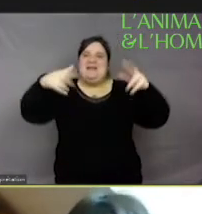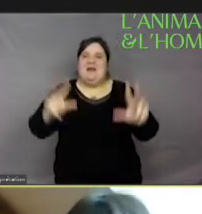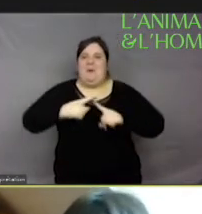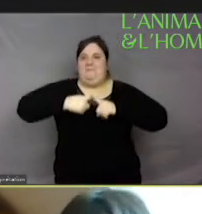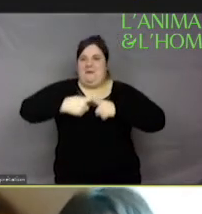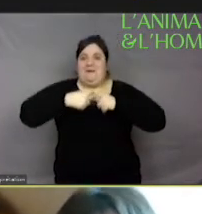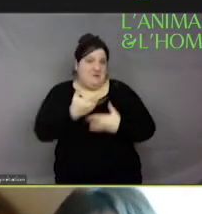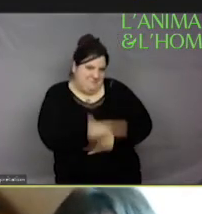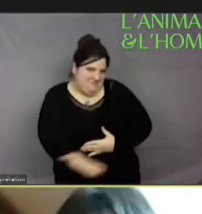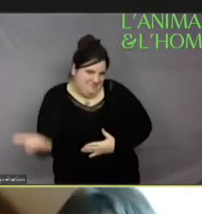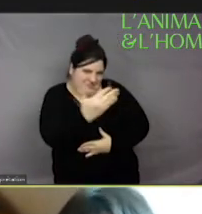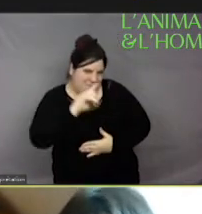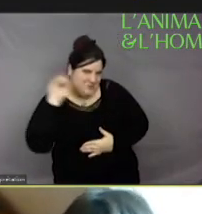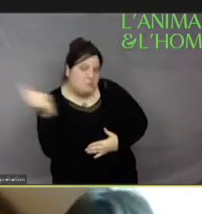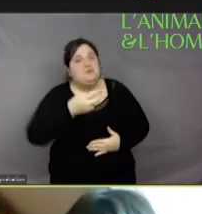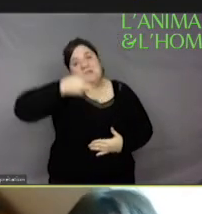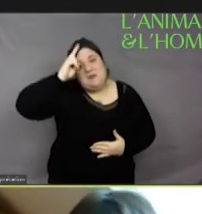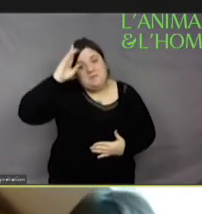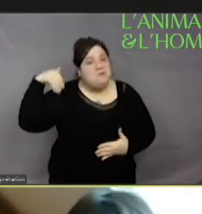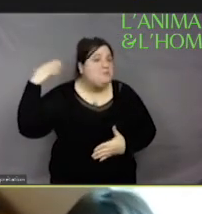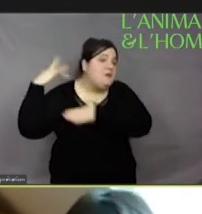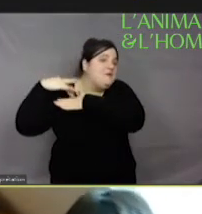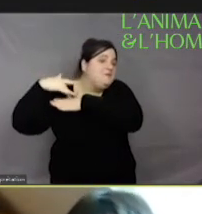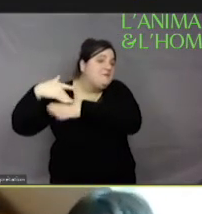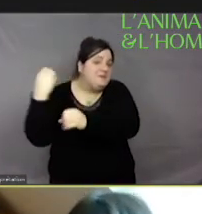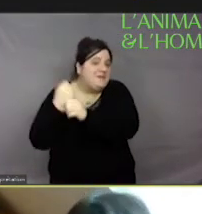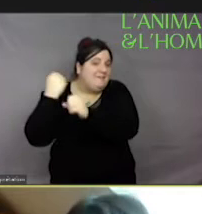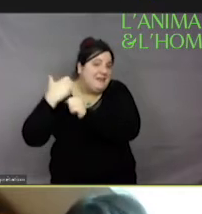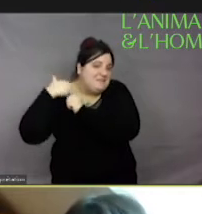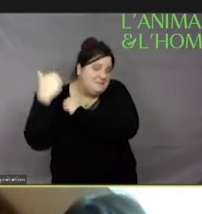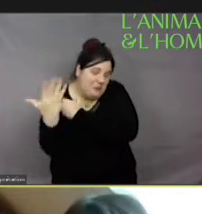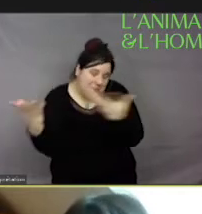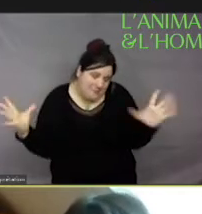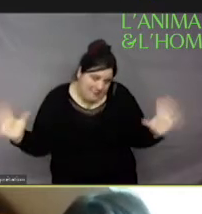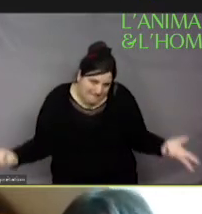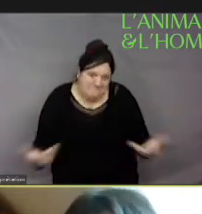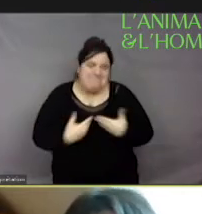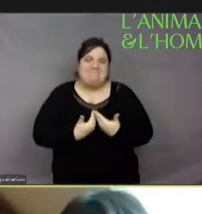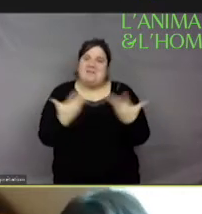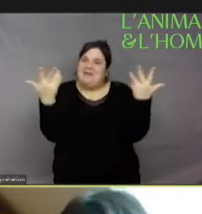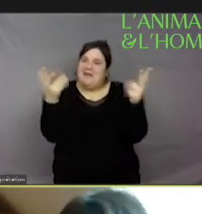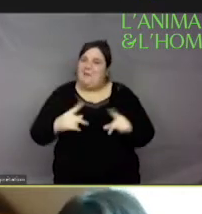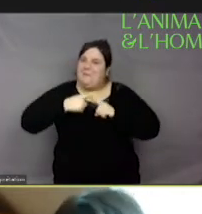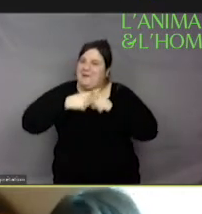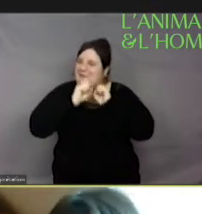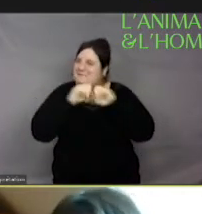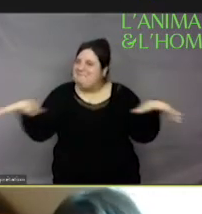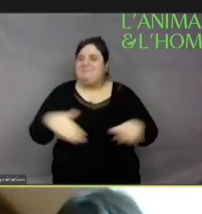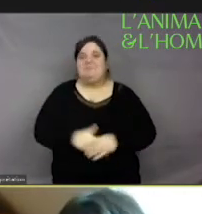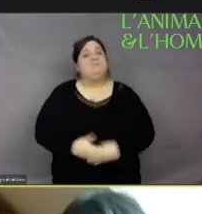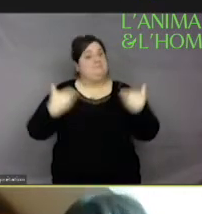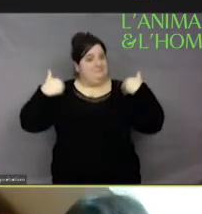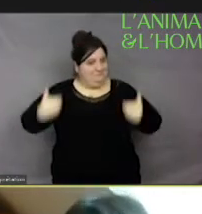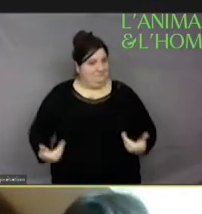nous sommes toutes et tous habitués à le faire désormais avec le télétravail. Donc voilà, moi je suis Astrid Guillaume,